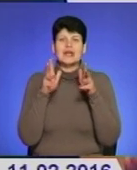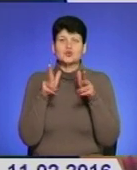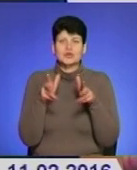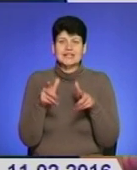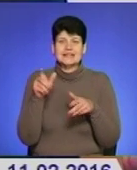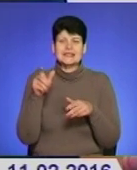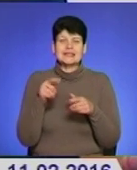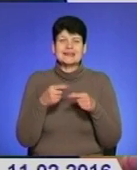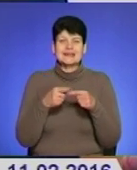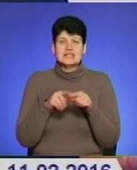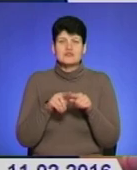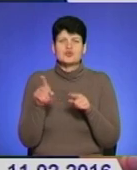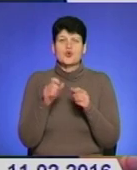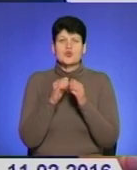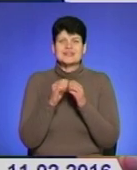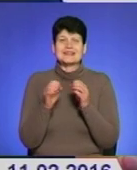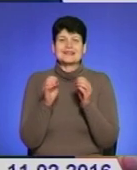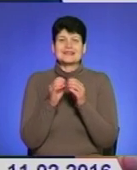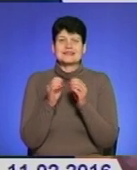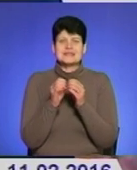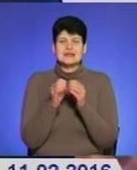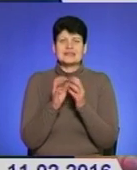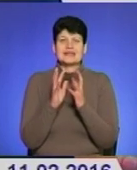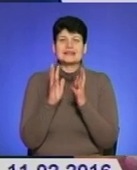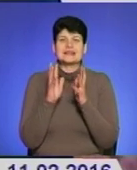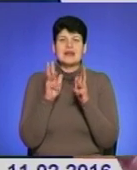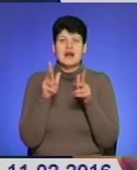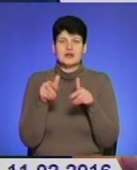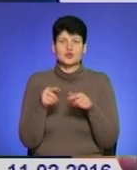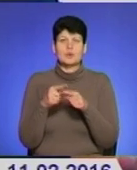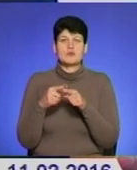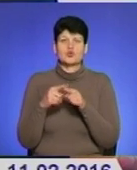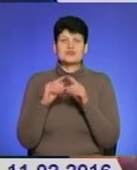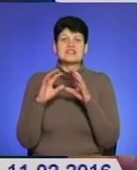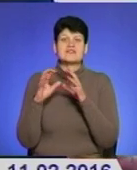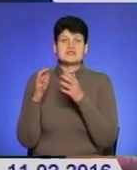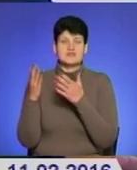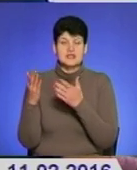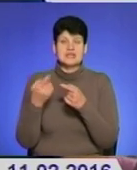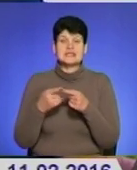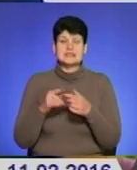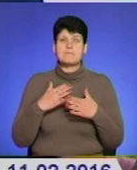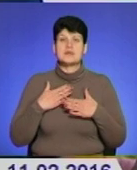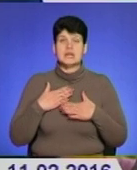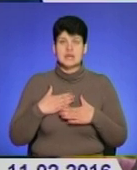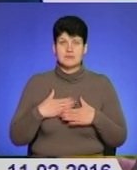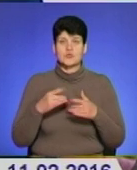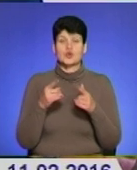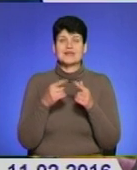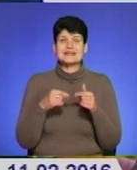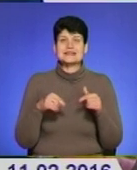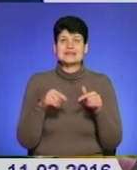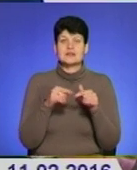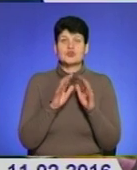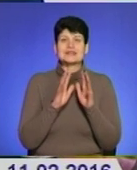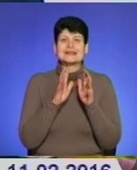десятий трактор білоруський у світі, це приємно, і сектор тракторного парку,